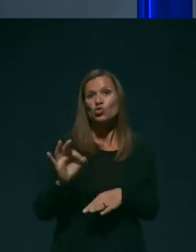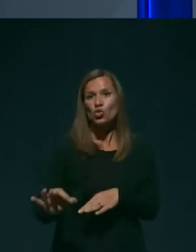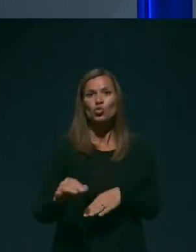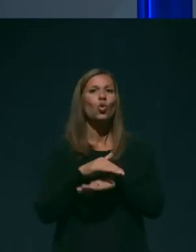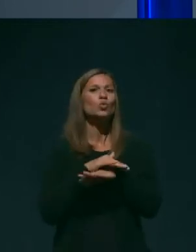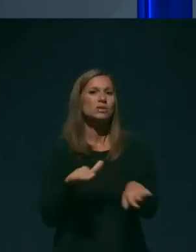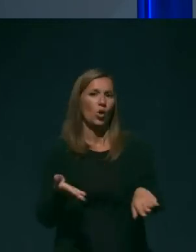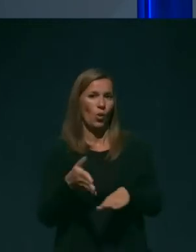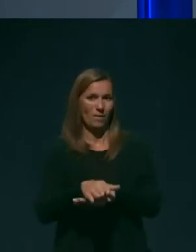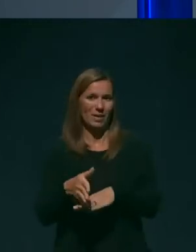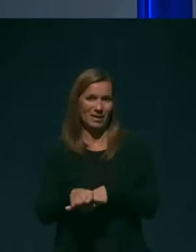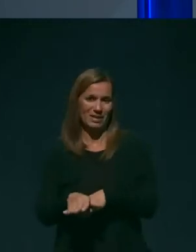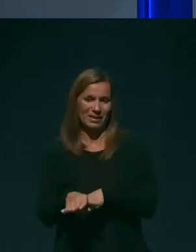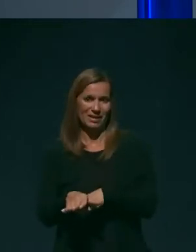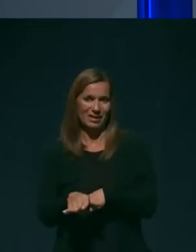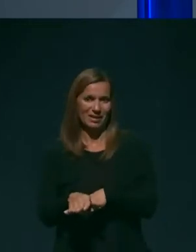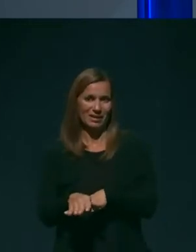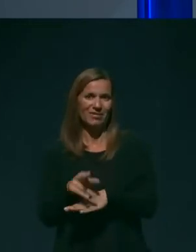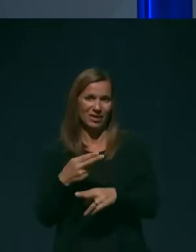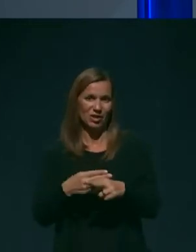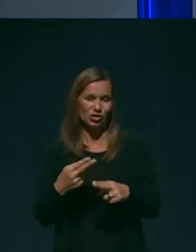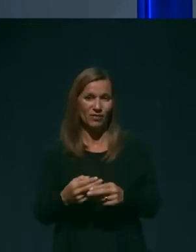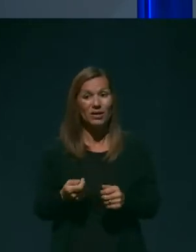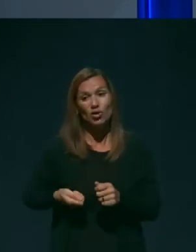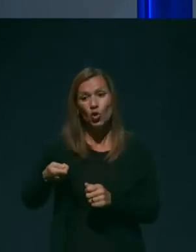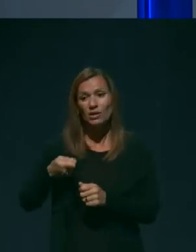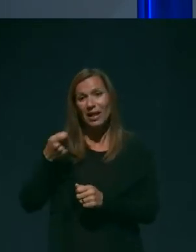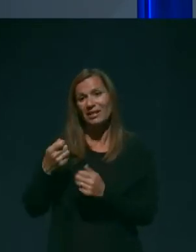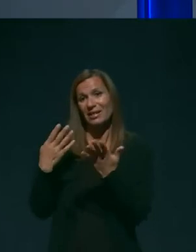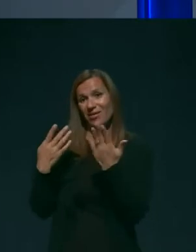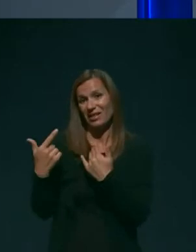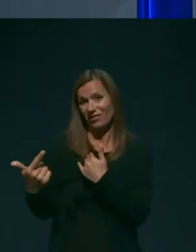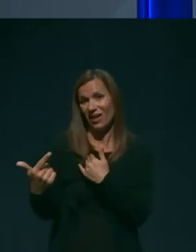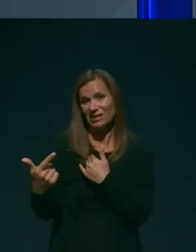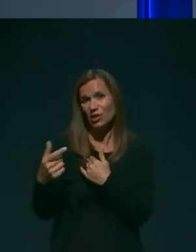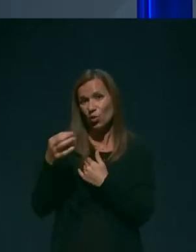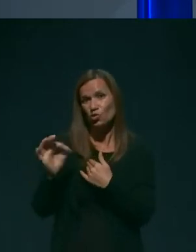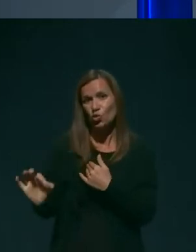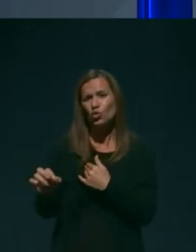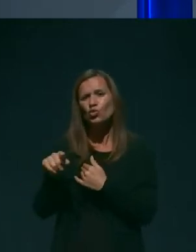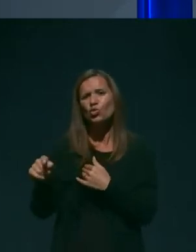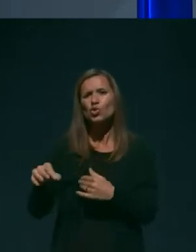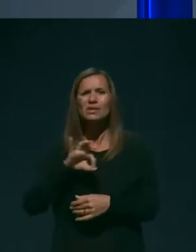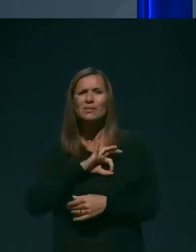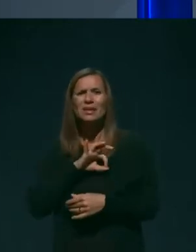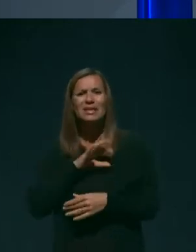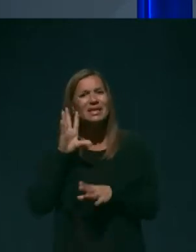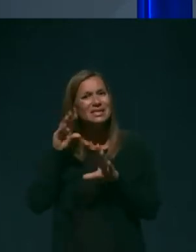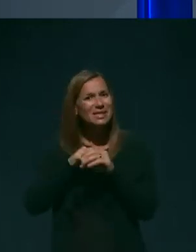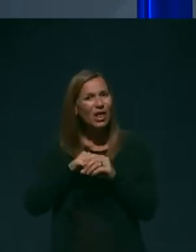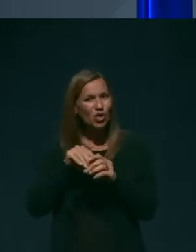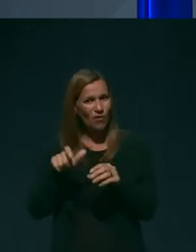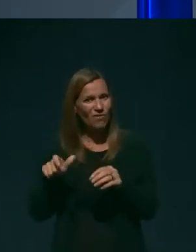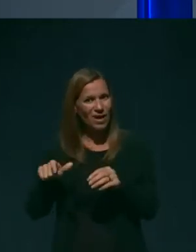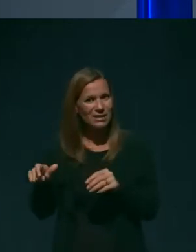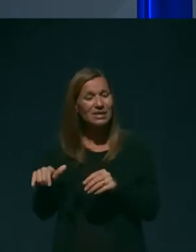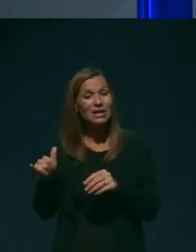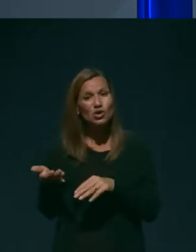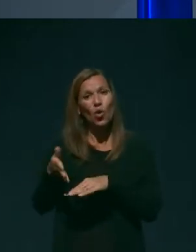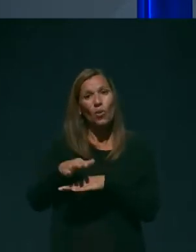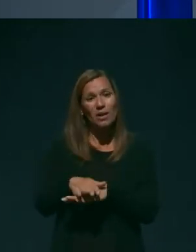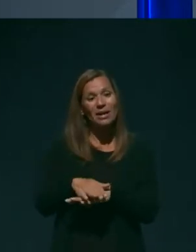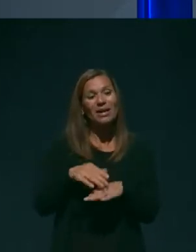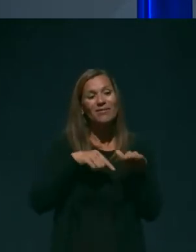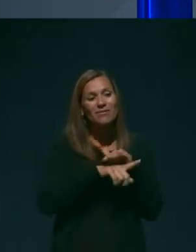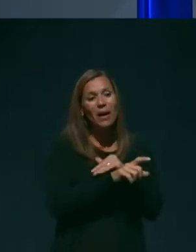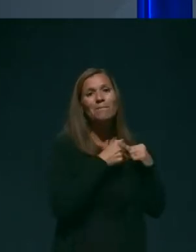Dodatnih 29 odstotkov so prispevale smrti stanovalcev, ki so umrli v bolnišnici.